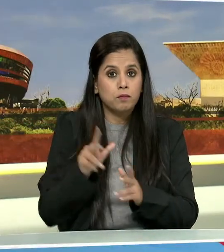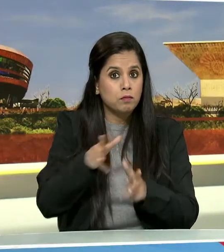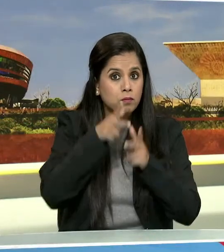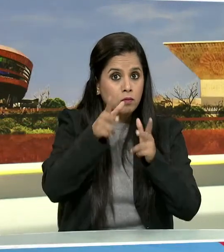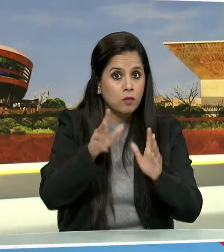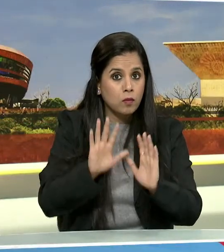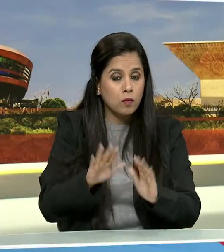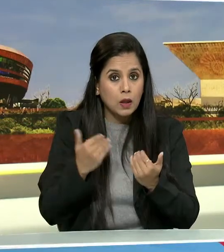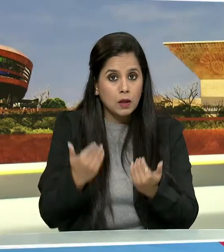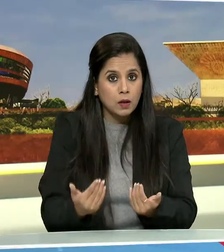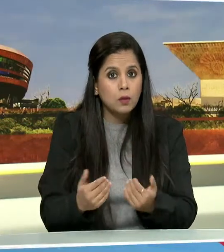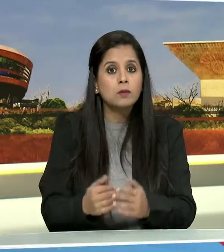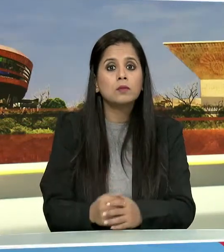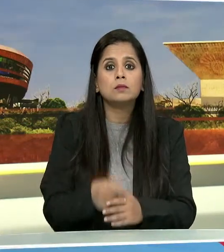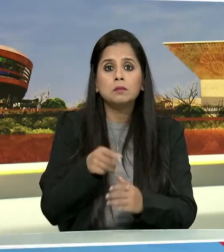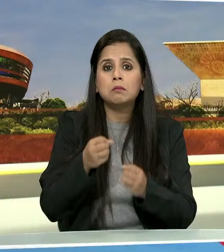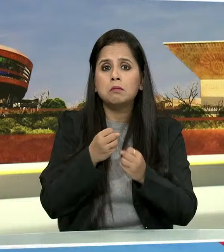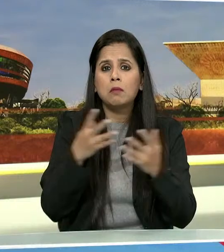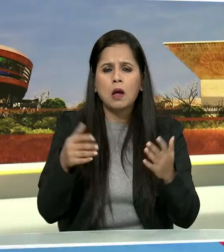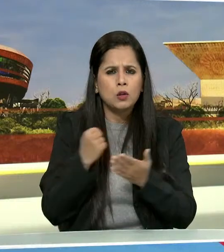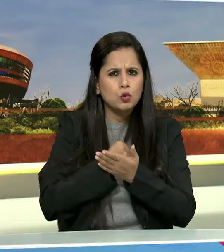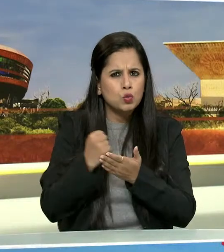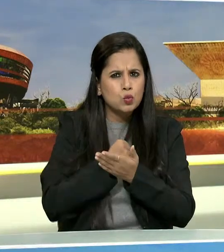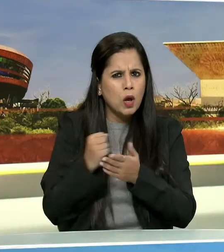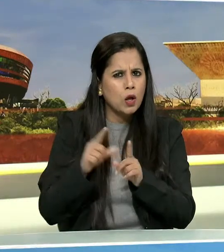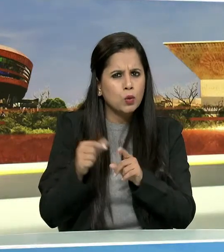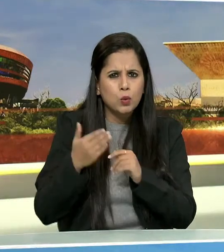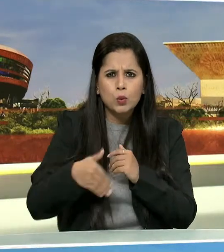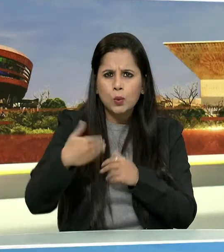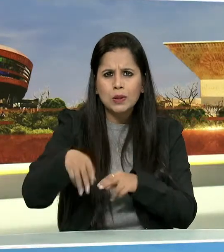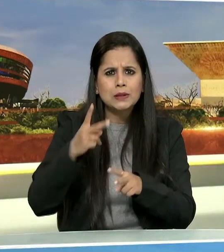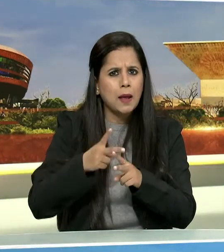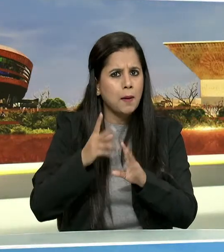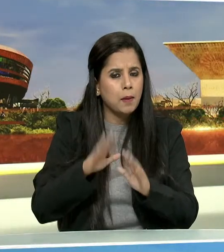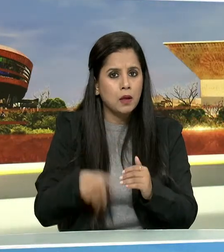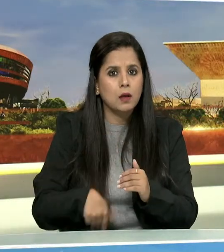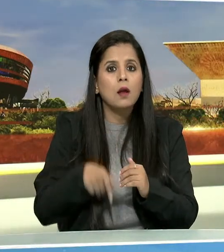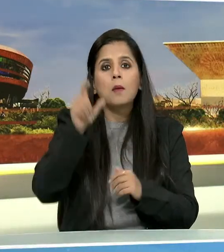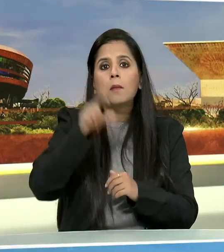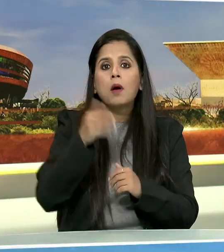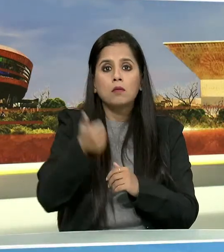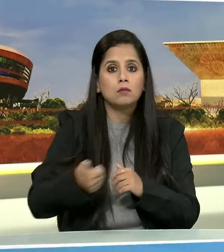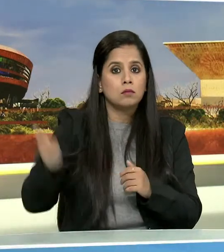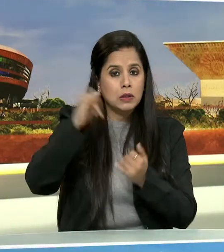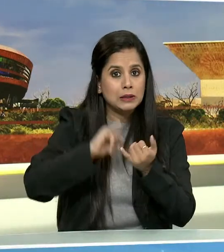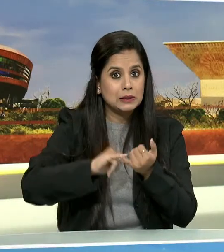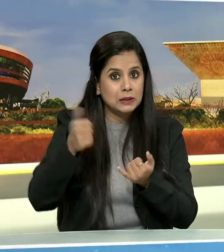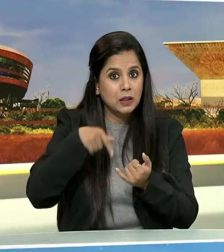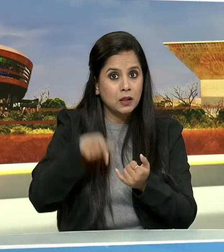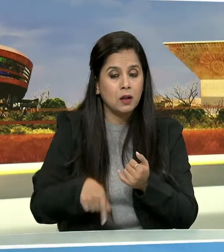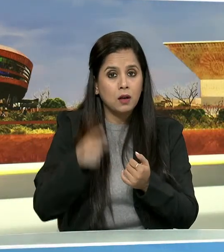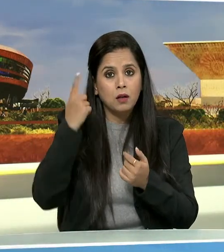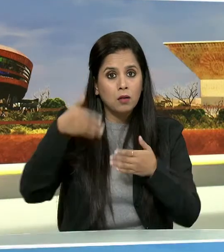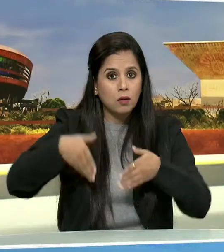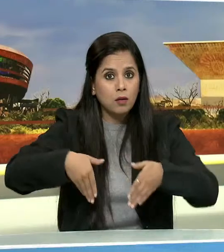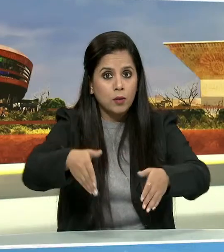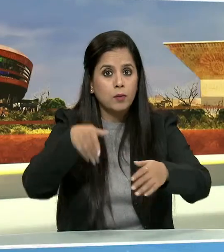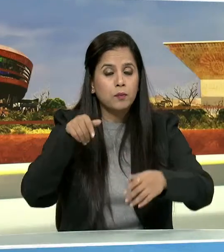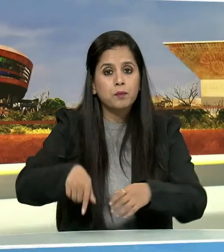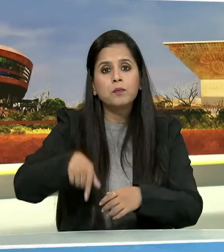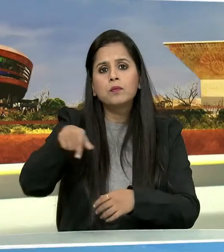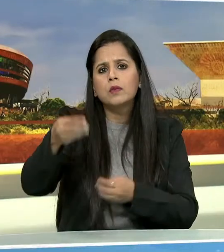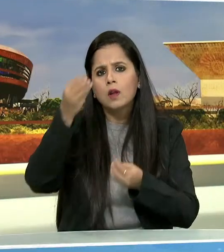बता दें कि कहीं सारी कोशिश इसमें लगातार की जा रही है वहीं अपर सचिव तकनीकी सड़क और परिवहन ने